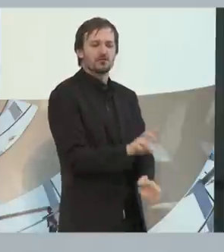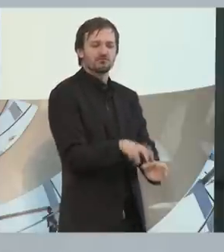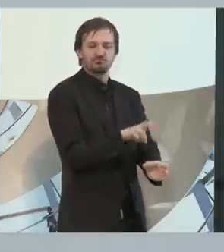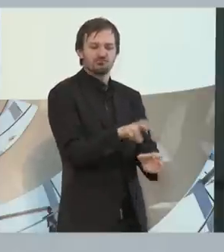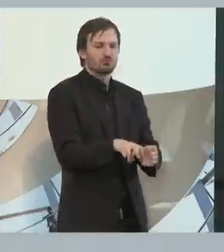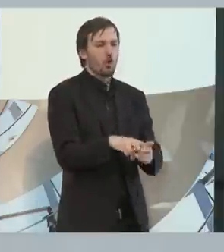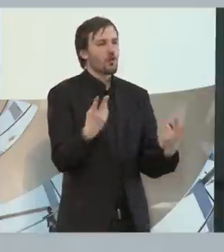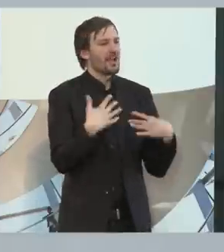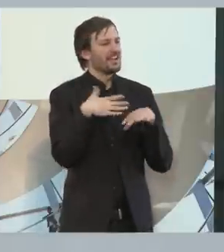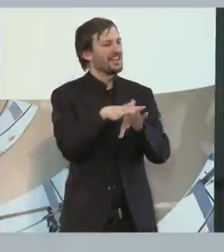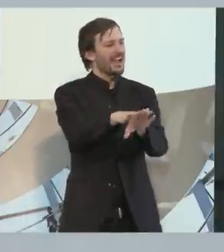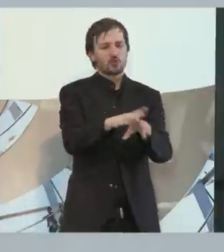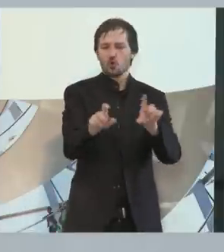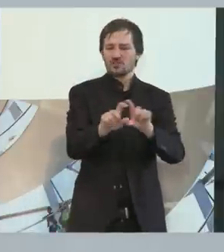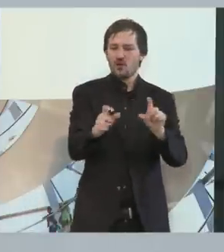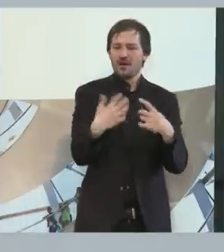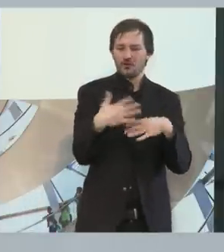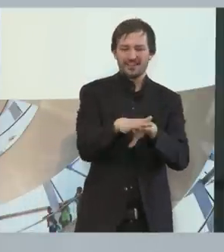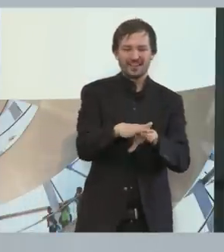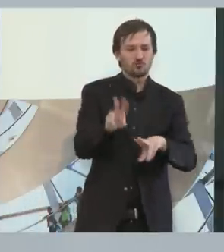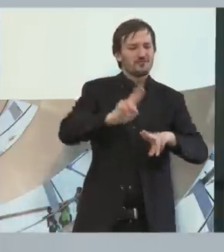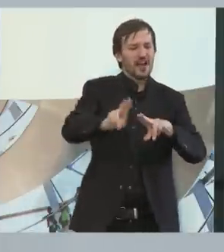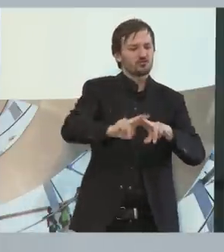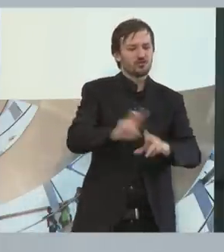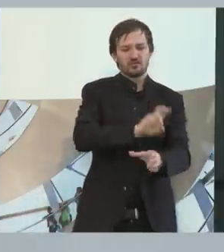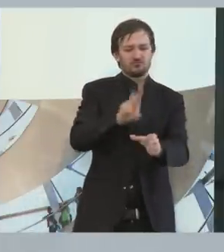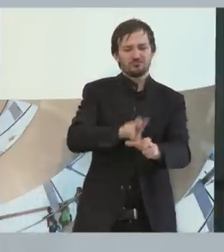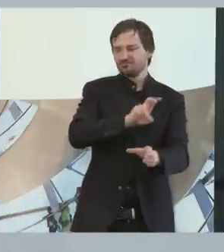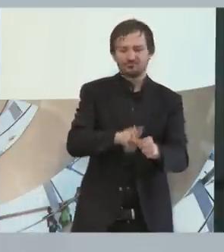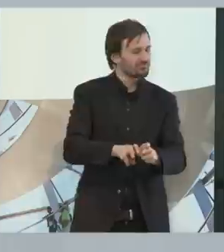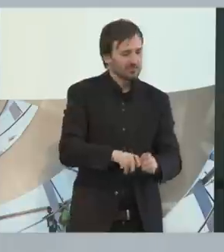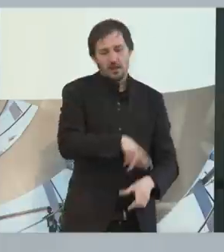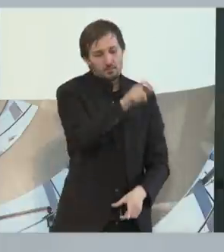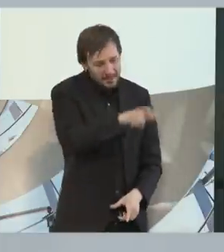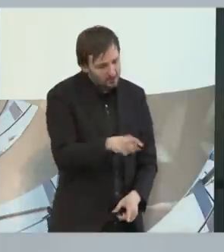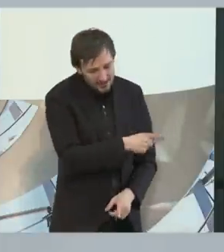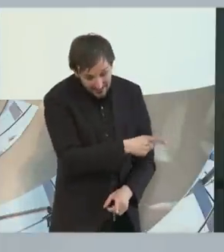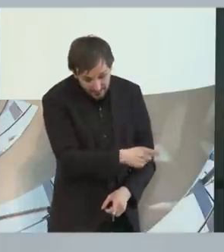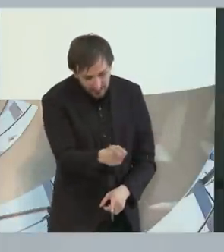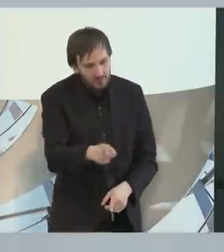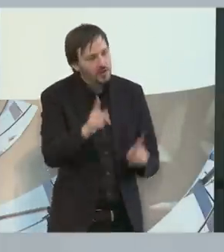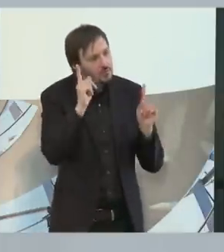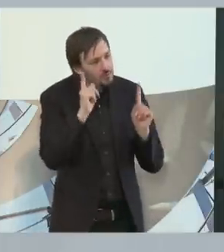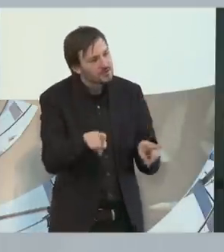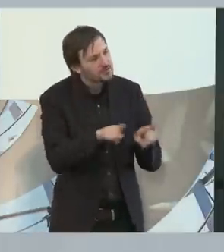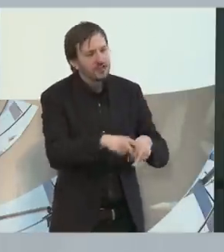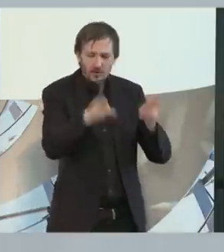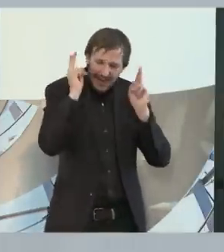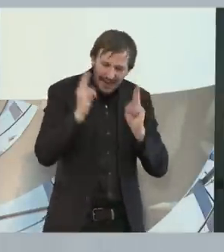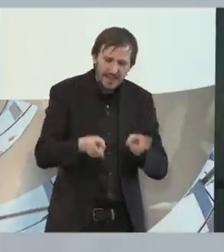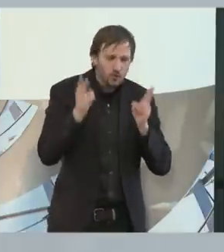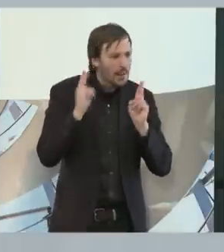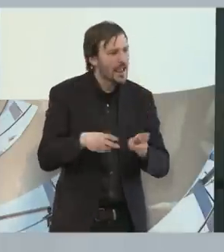einer Integrationswerkstatt am besten gedient. Sondern diesen Menschen ist eigentlich nur gedient, wenn sie eine reguläre